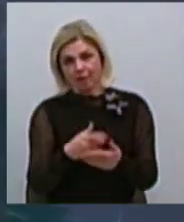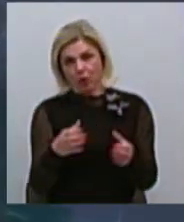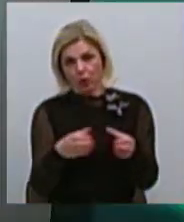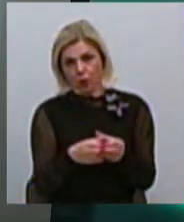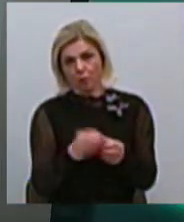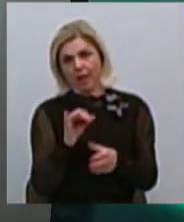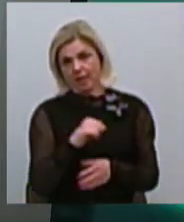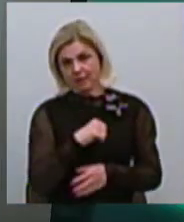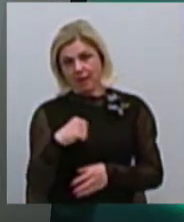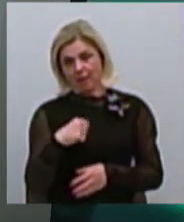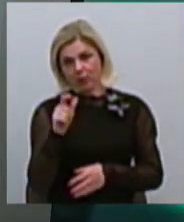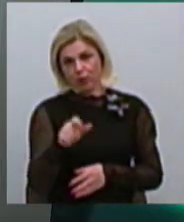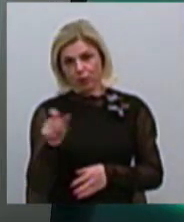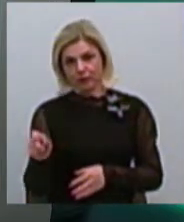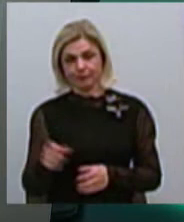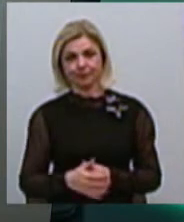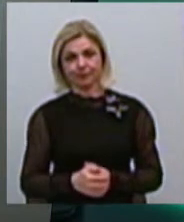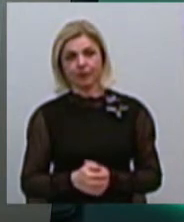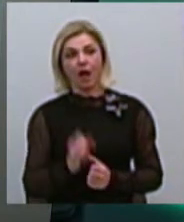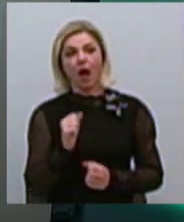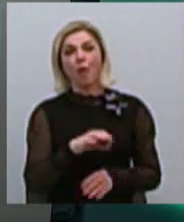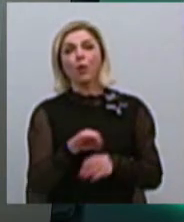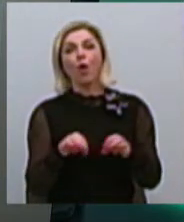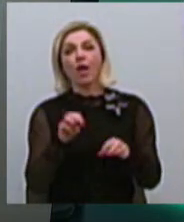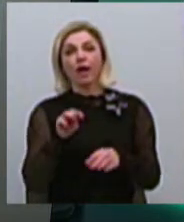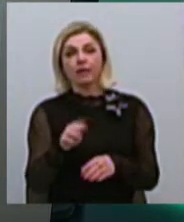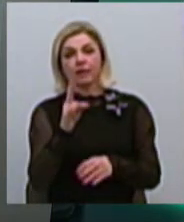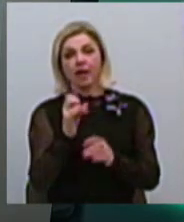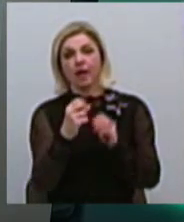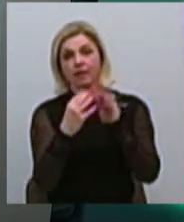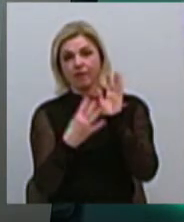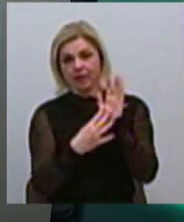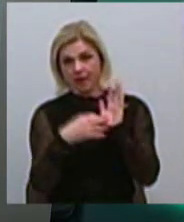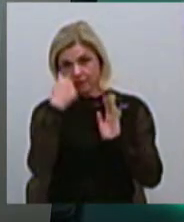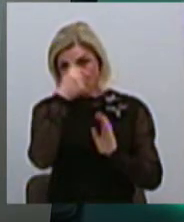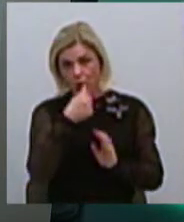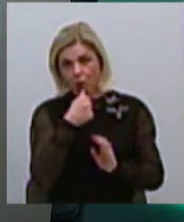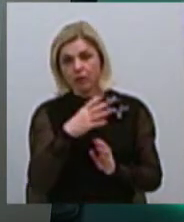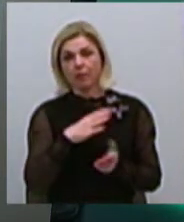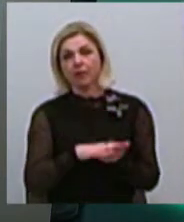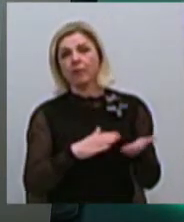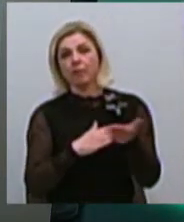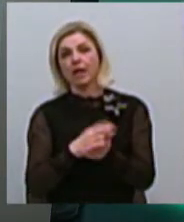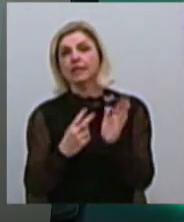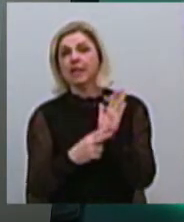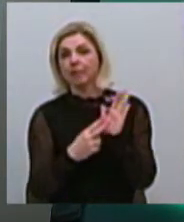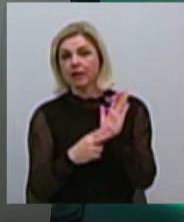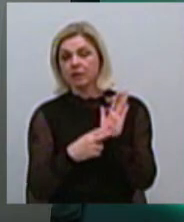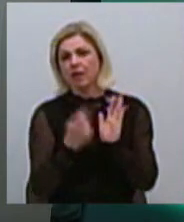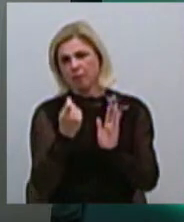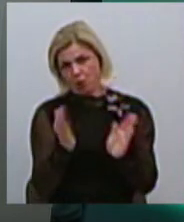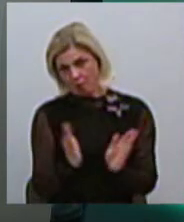А от в проєкти на 2019 року було подано 70, німечко менше, кажеться.